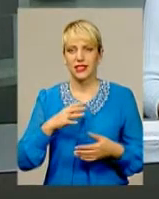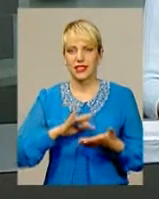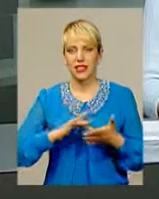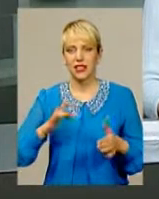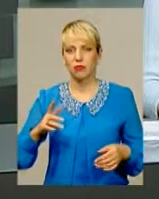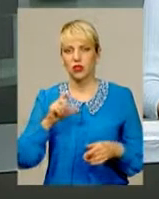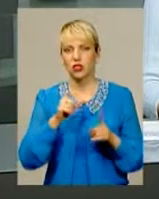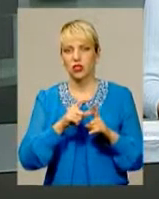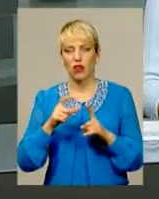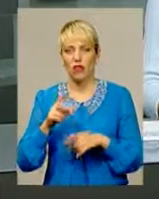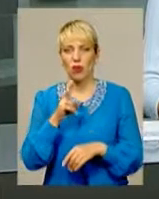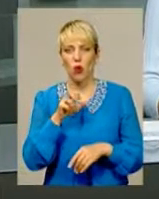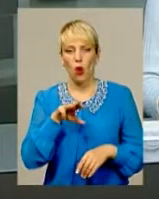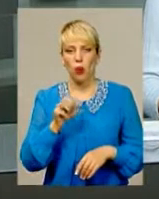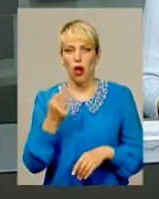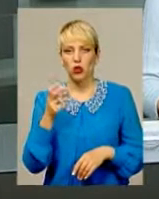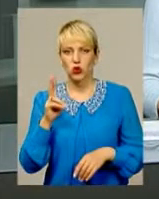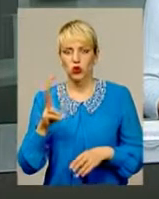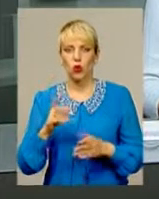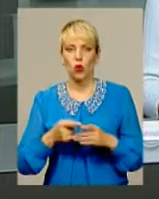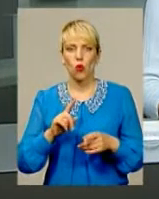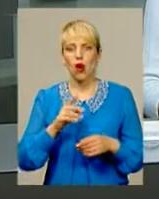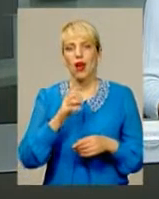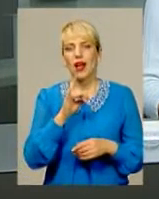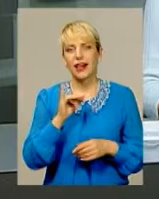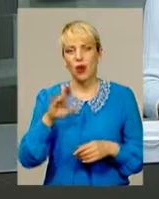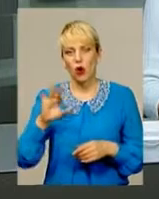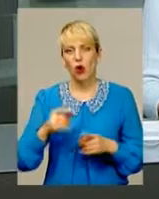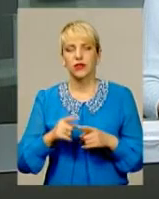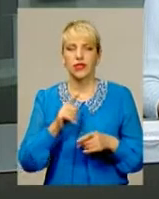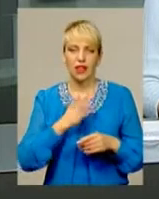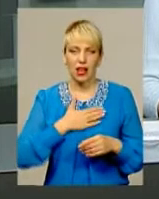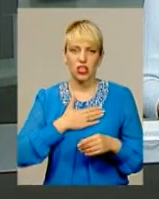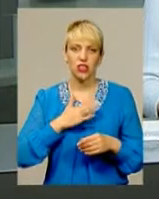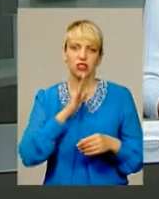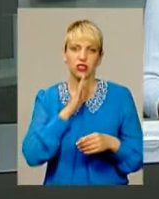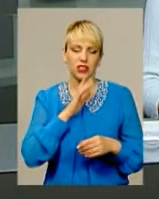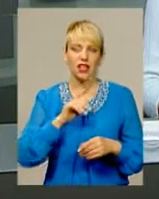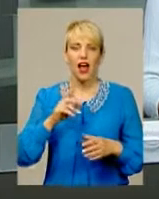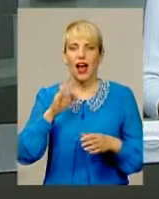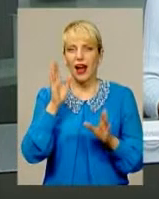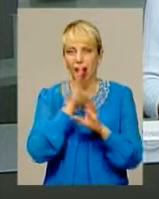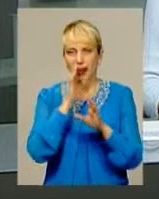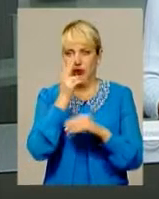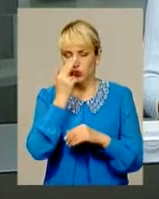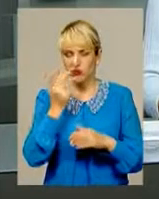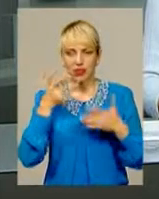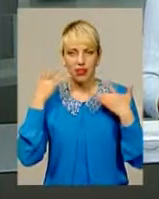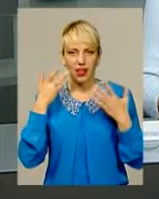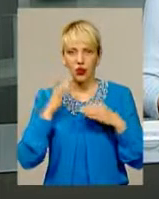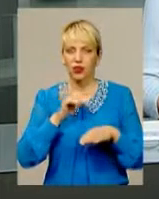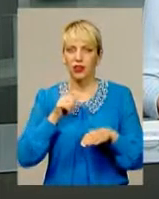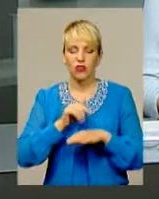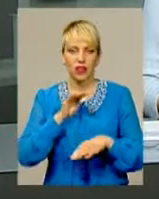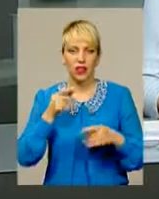За словами Аліни Комашчук, у Бразилії наші фехтувальниці акліматизувалися легко. Не відчували дівчата і різницю в